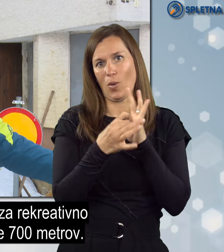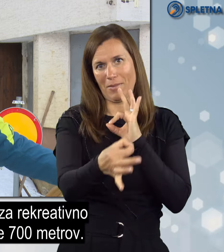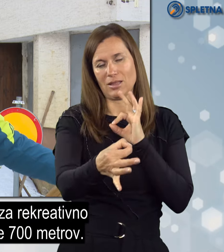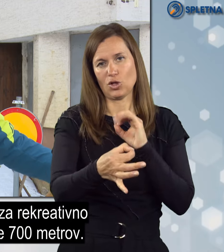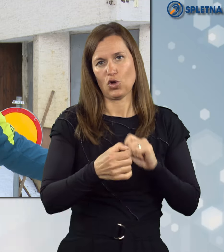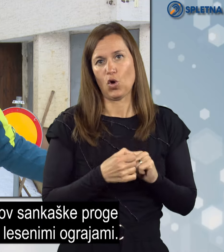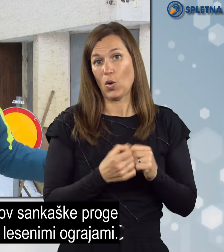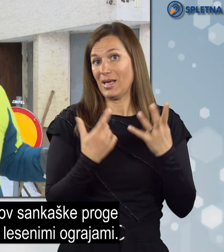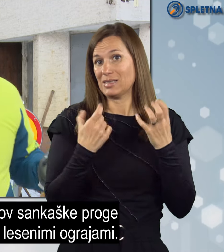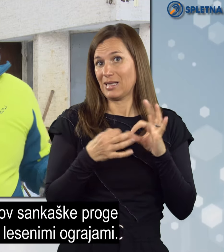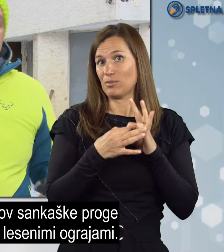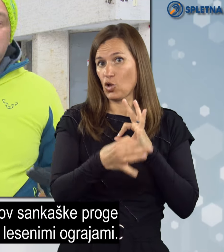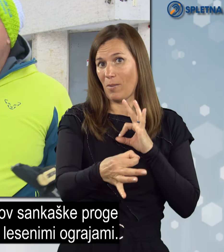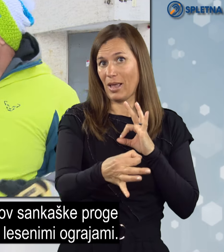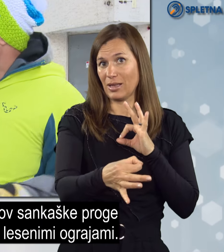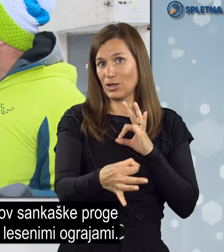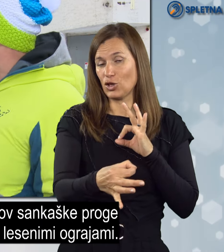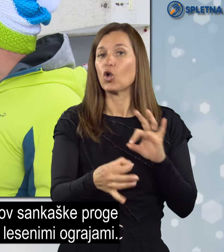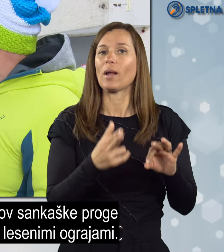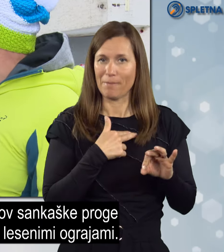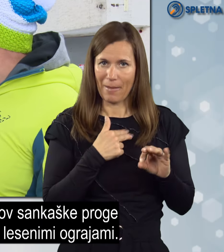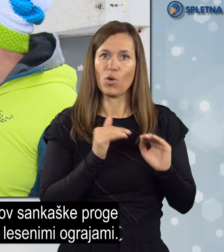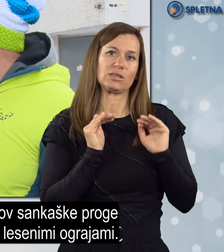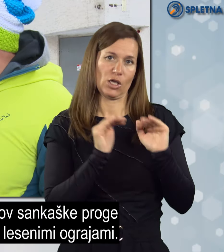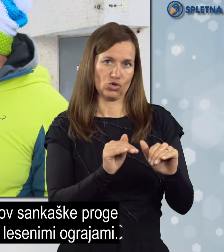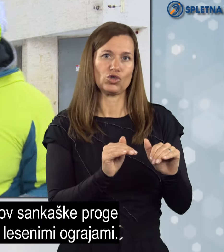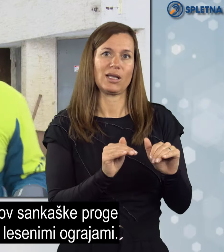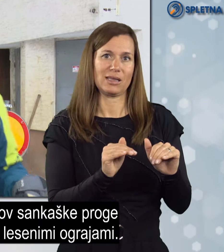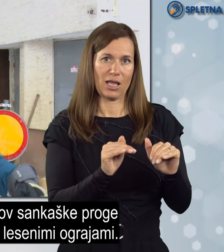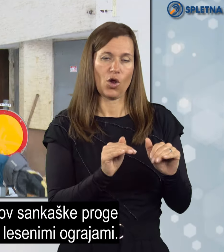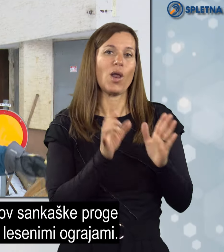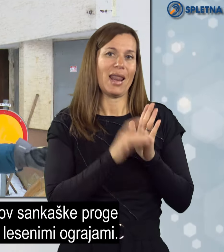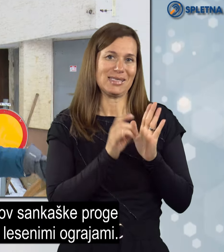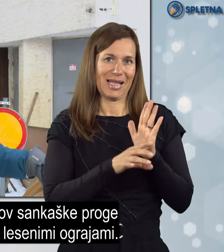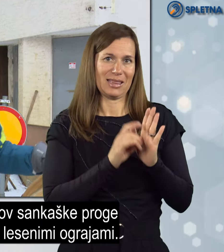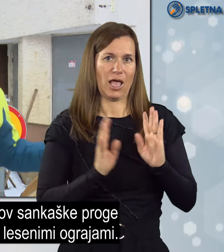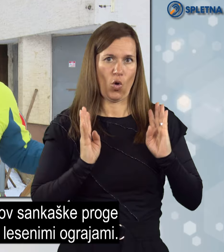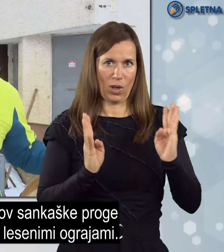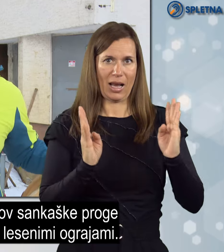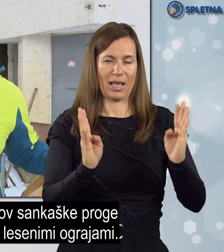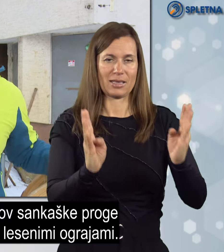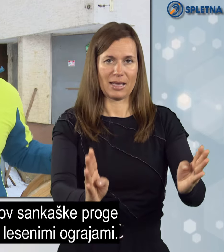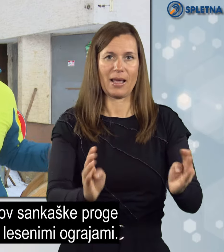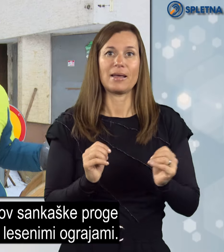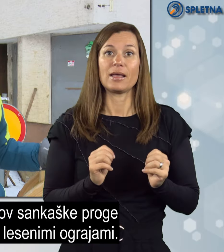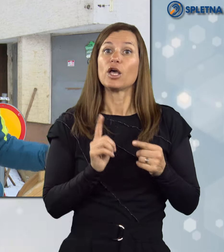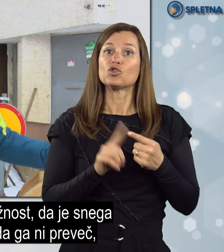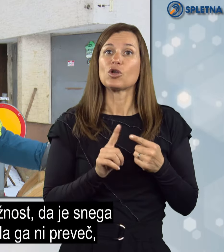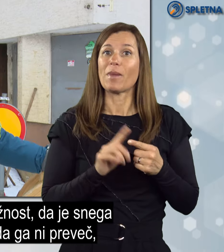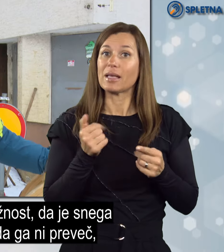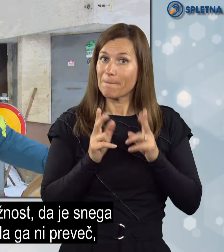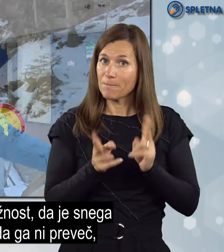metrov. Teh 700 metrov Sankaške proge je zaščiteno z lesenimi ugrajami,